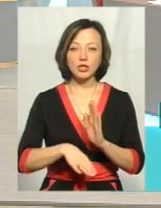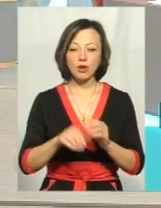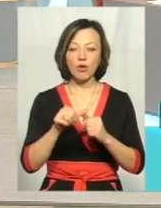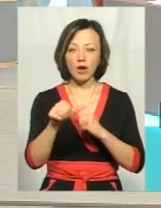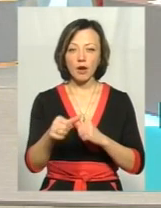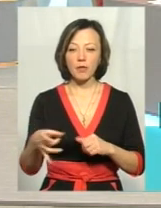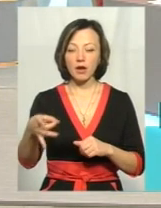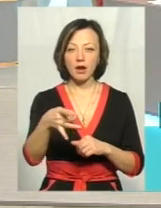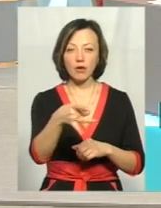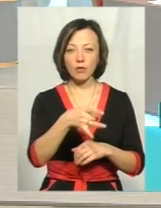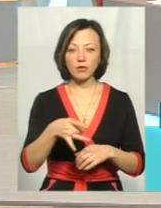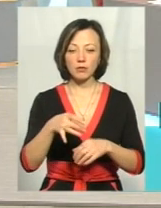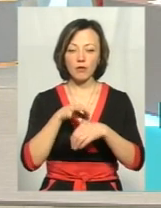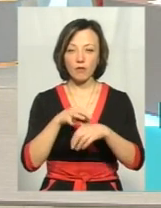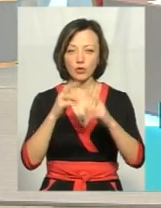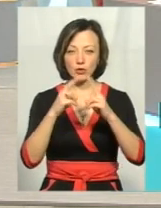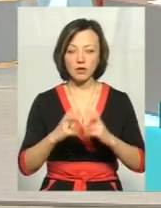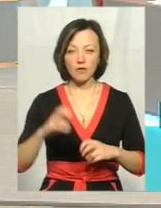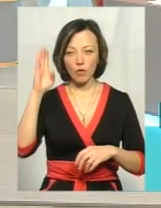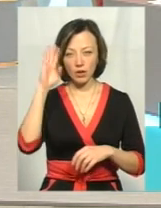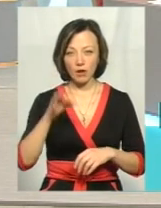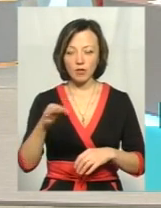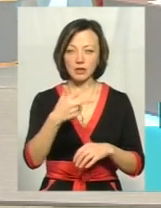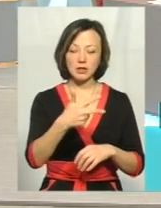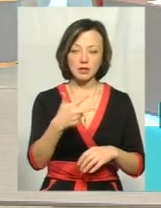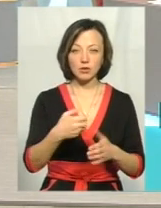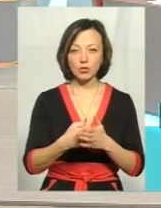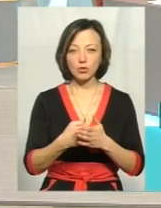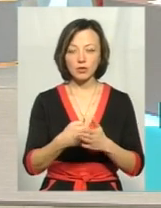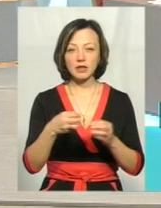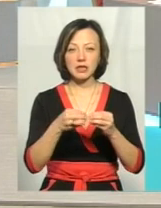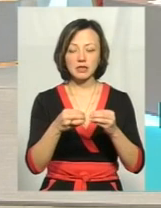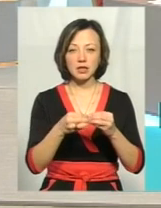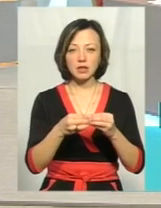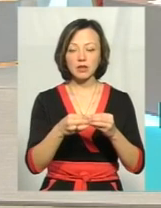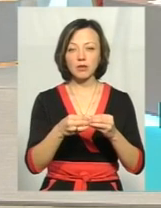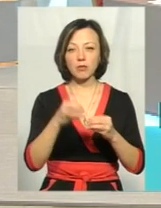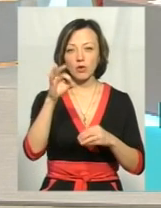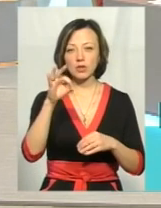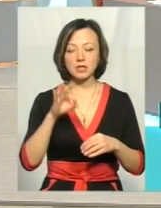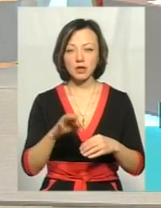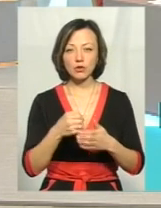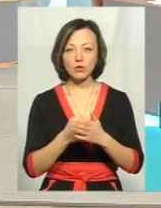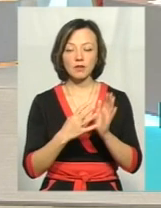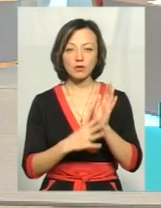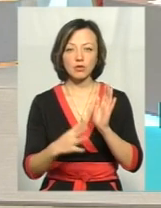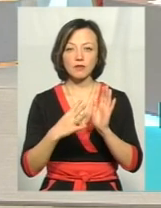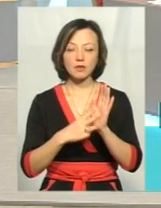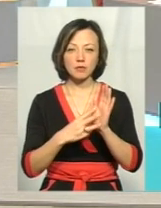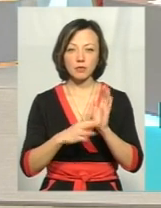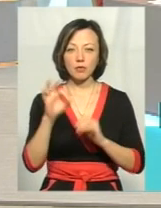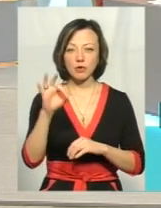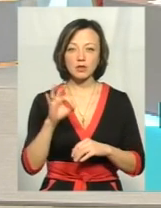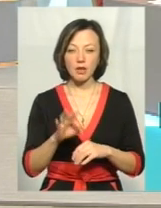окремих регіонах, проводили заслідження, вода по області від 30-10% засліджених проб до 90-80